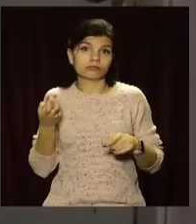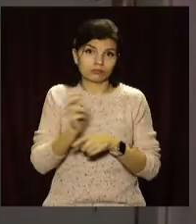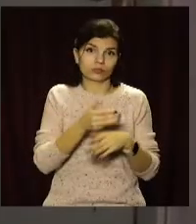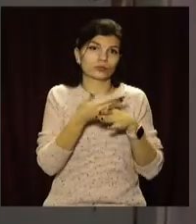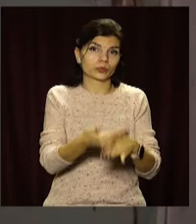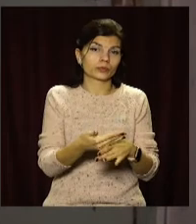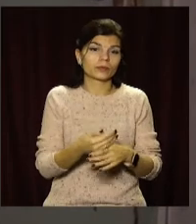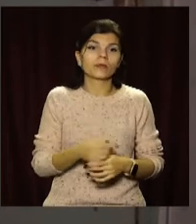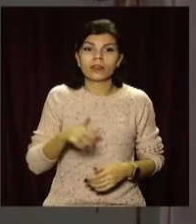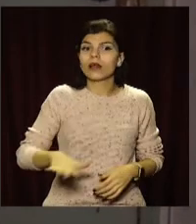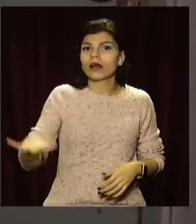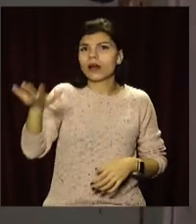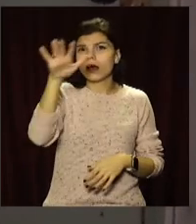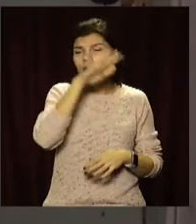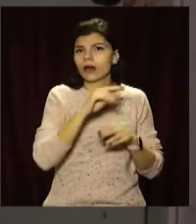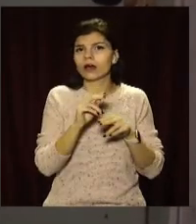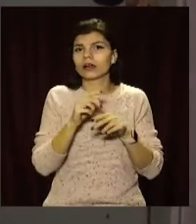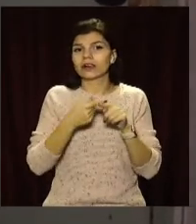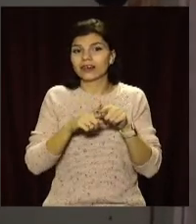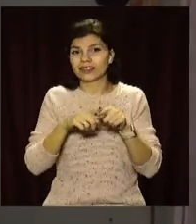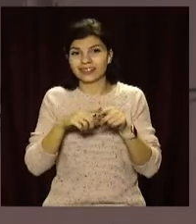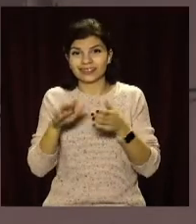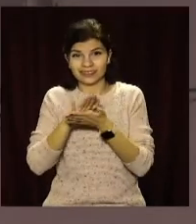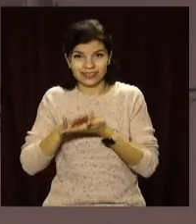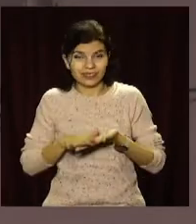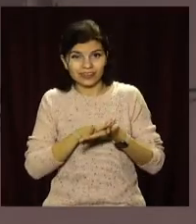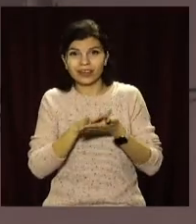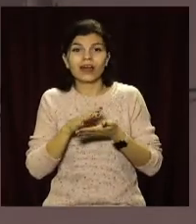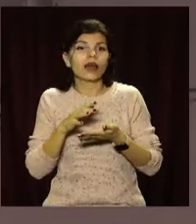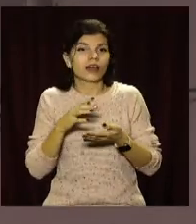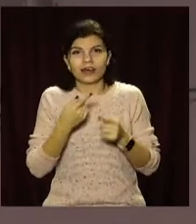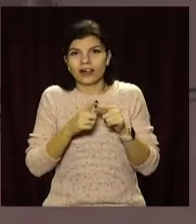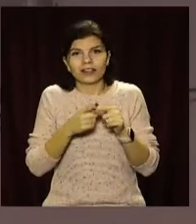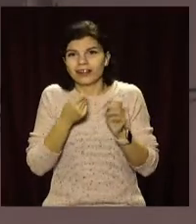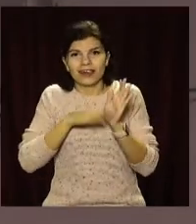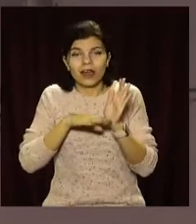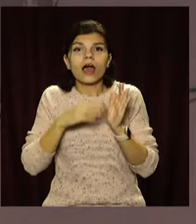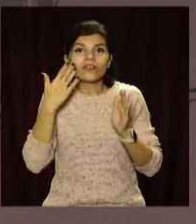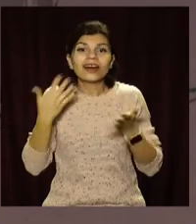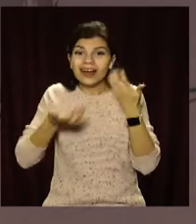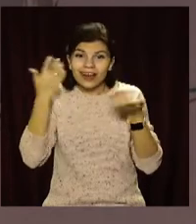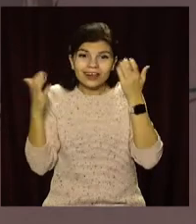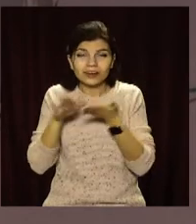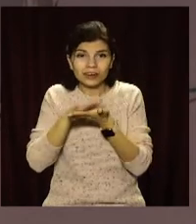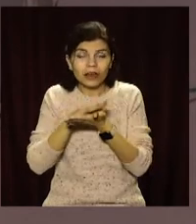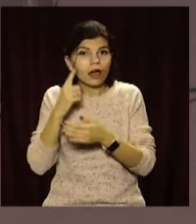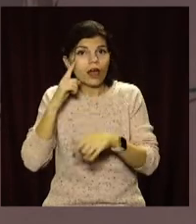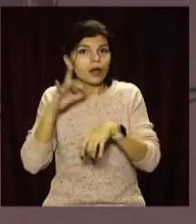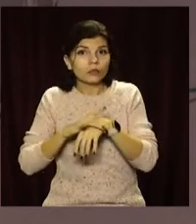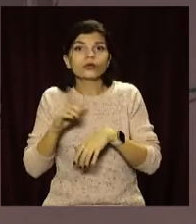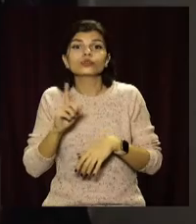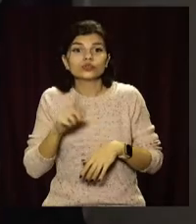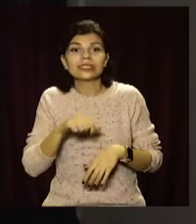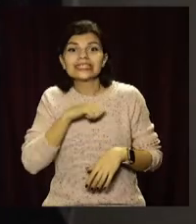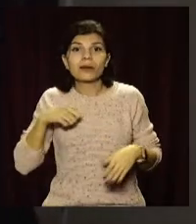Масштабне прибирання, каже Альона, лише квиточки на шляху до великої мети. Коли взялися розчищати приміщення, виявилося, що